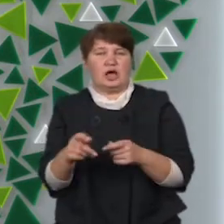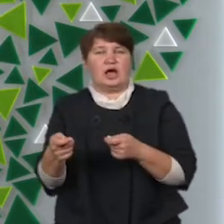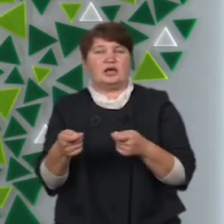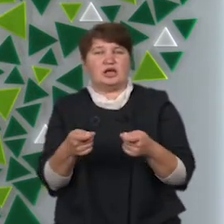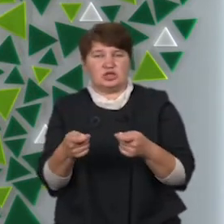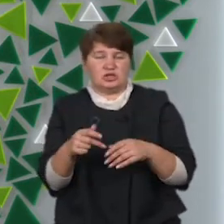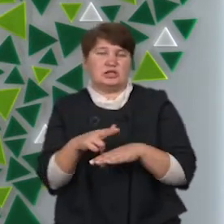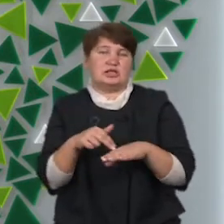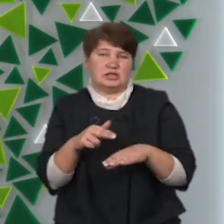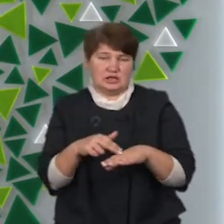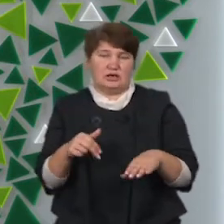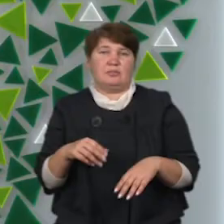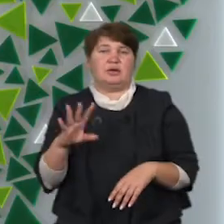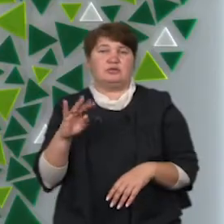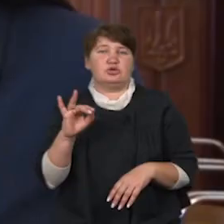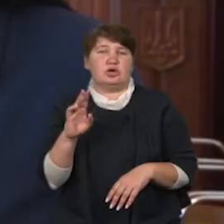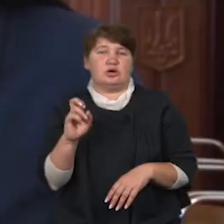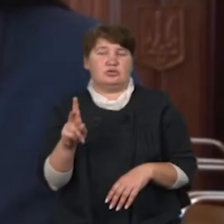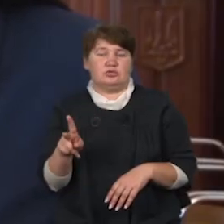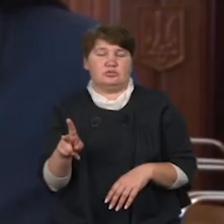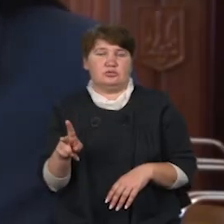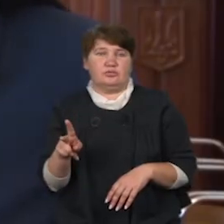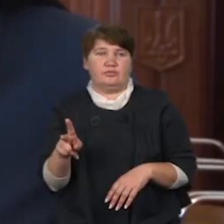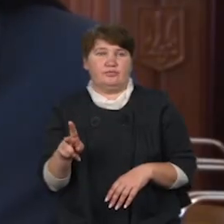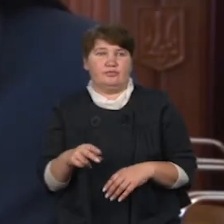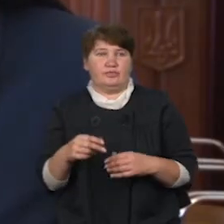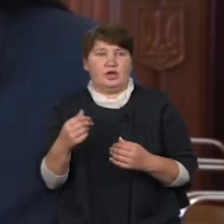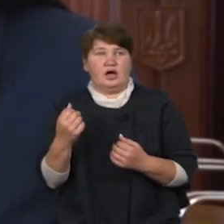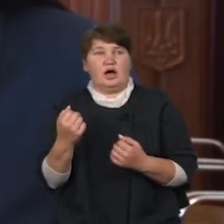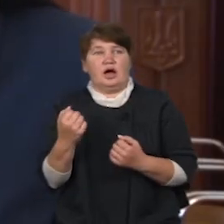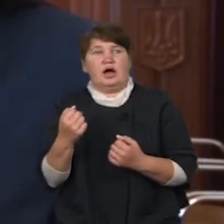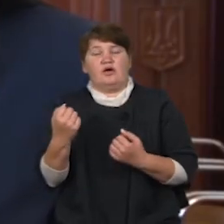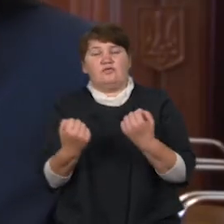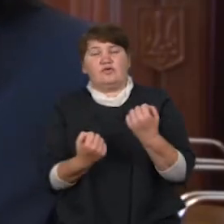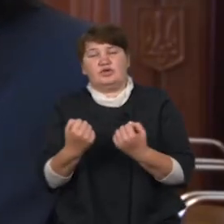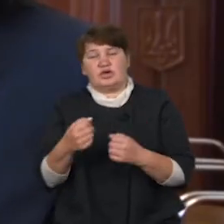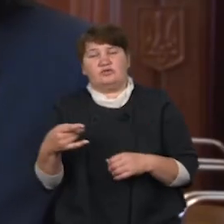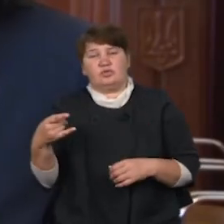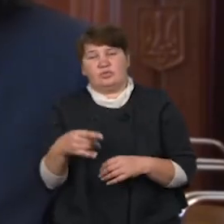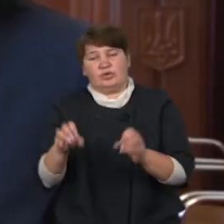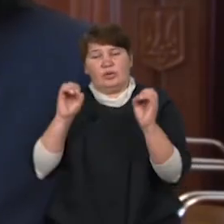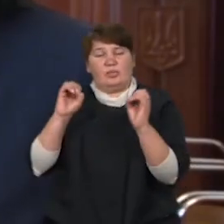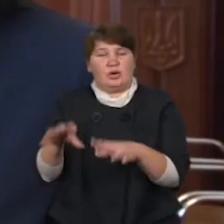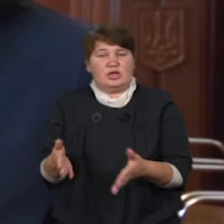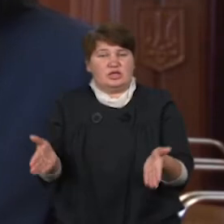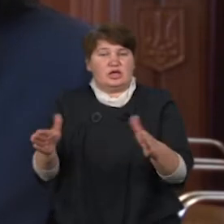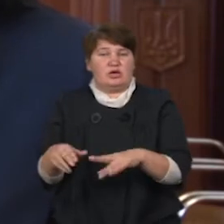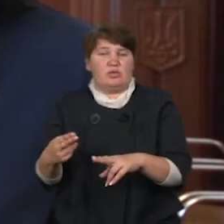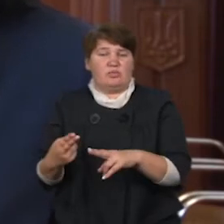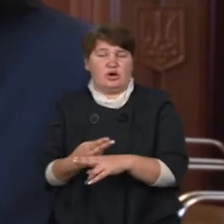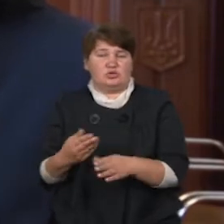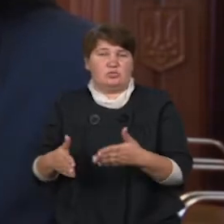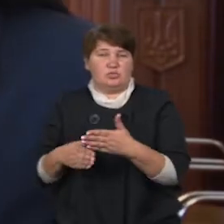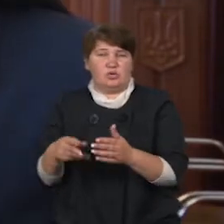Нацполіції в області Христина Максимчак. Водій автомобіля покинув місце аварії і тим самим залишив без допомоги двох